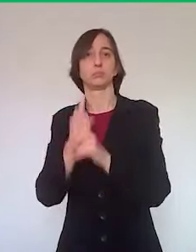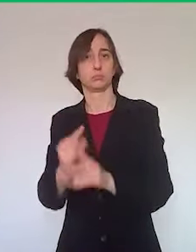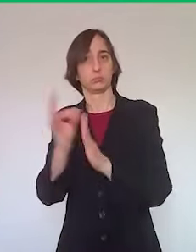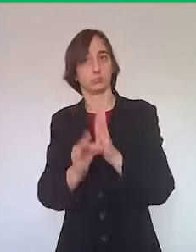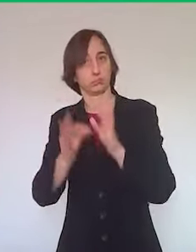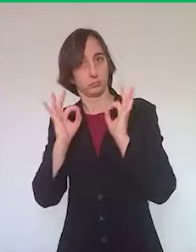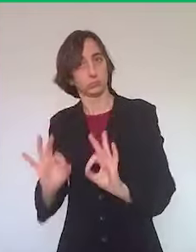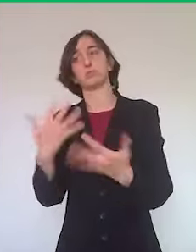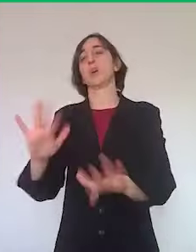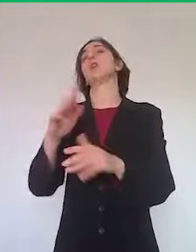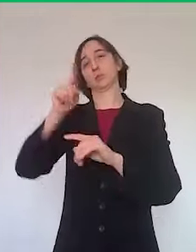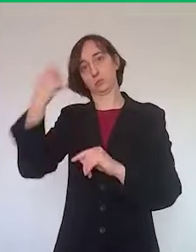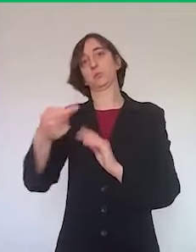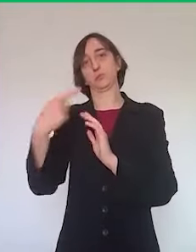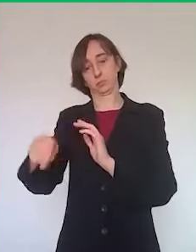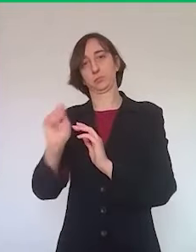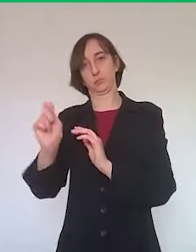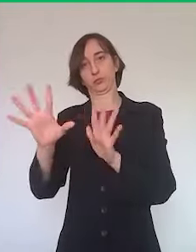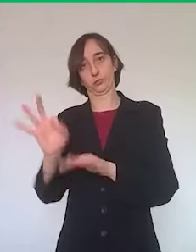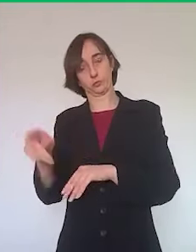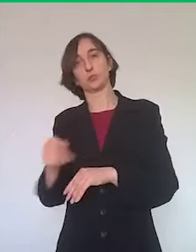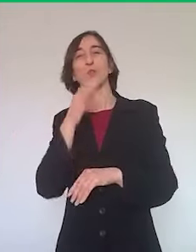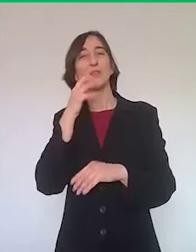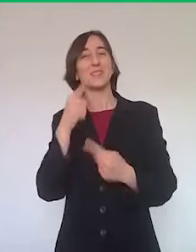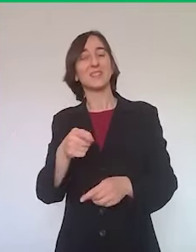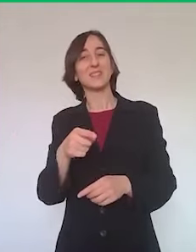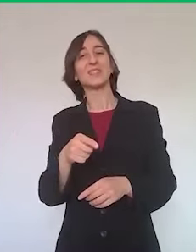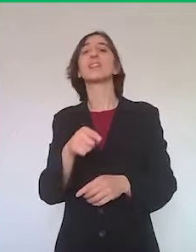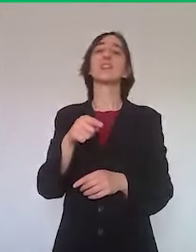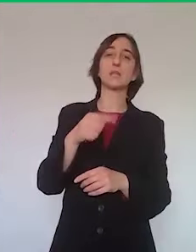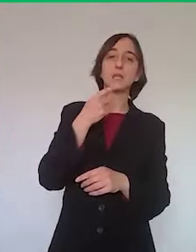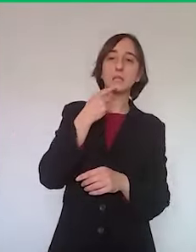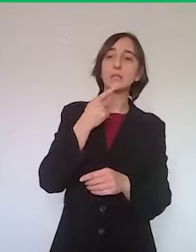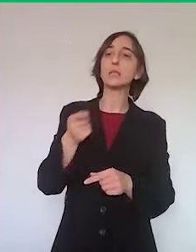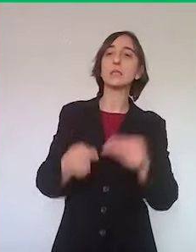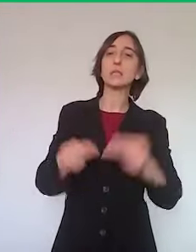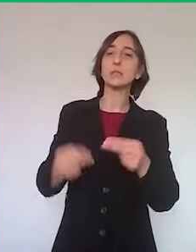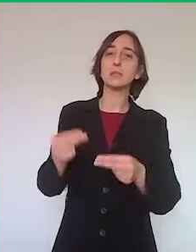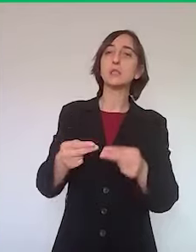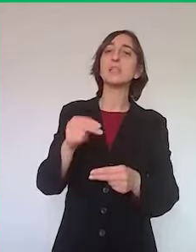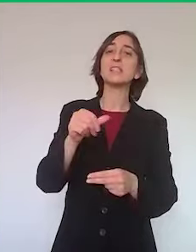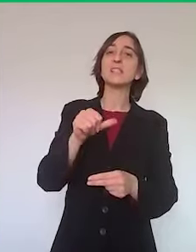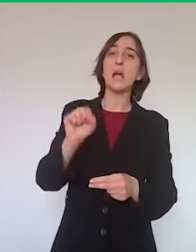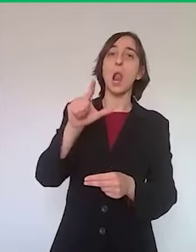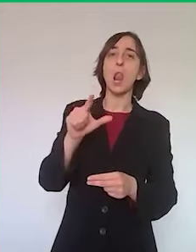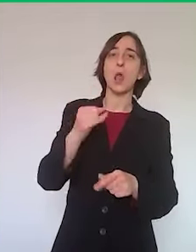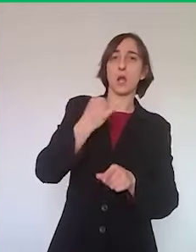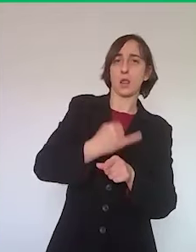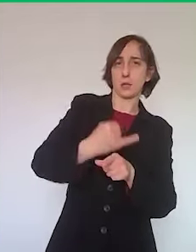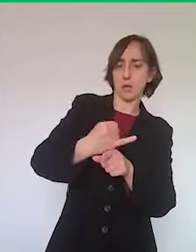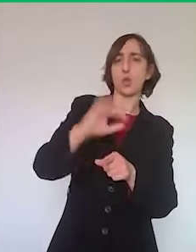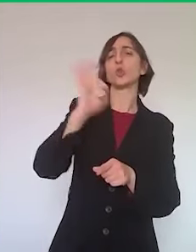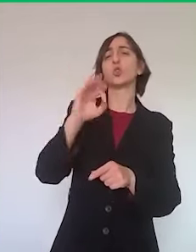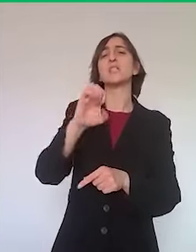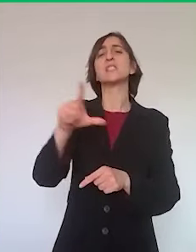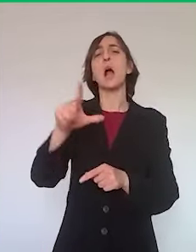i sal intermedi, sia per il sal finale, anzi abbiamo detto che chi sarebbe quasi pronto al sal finale, cioè a chiudere la